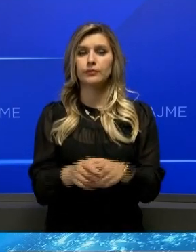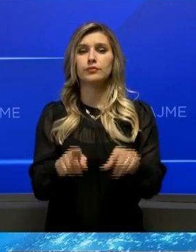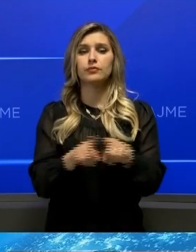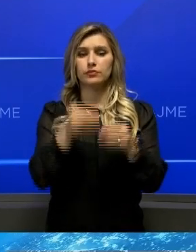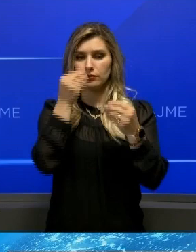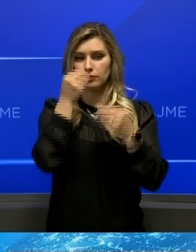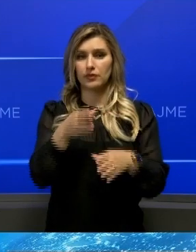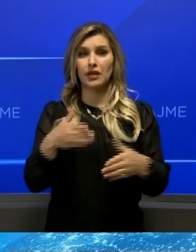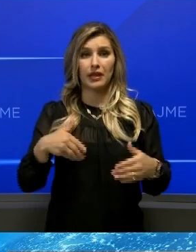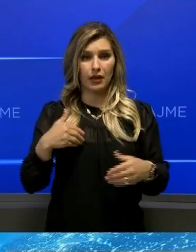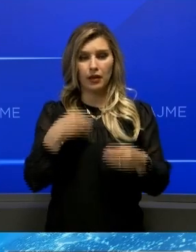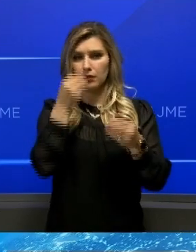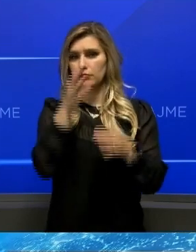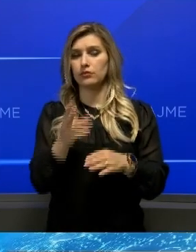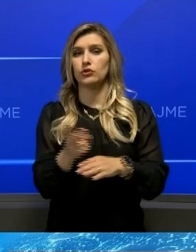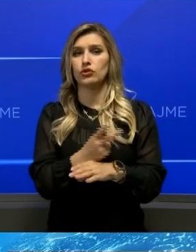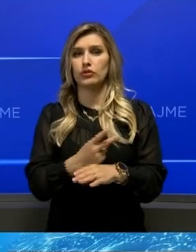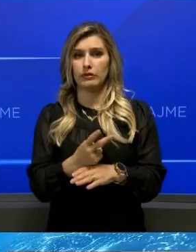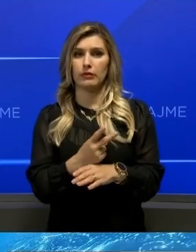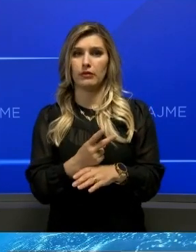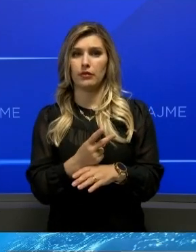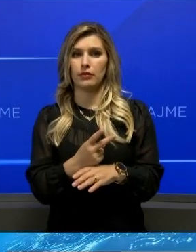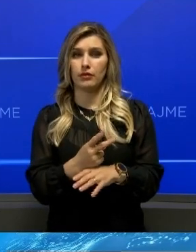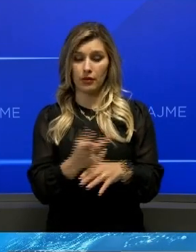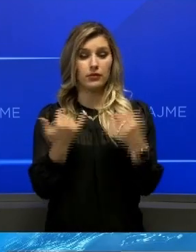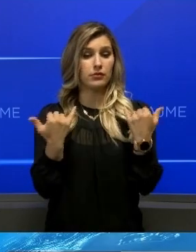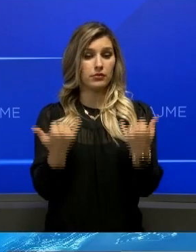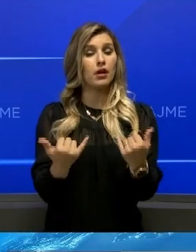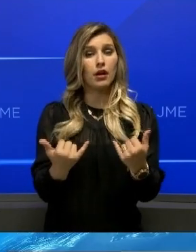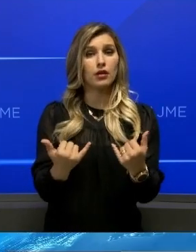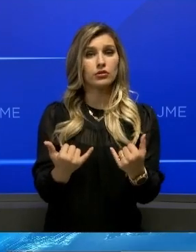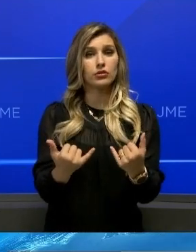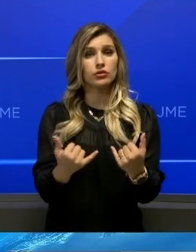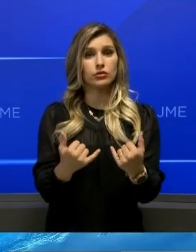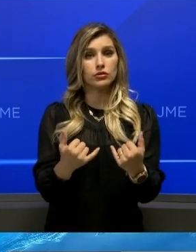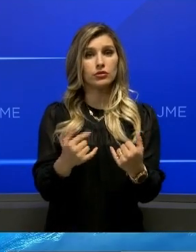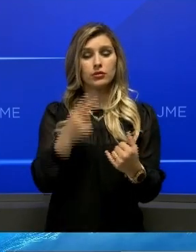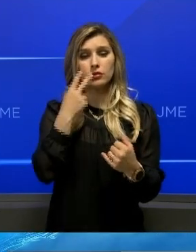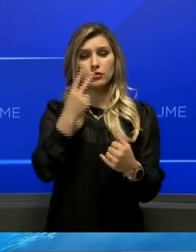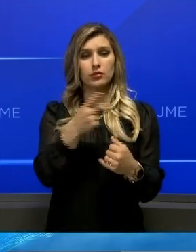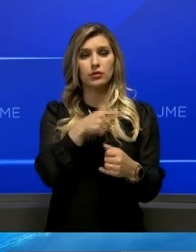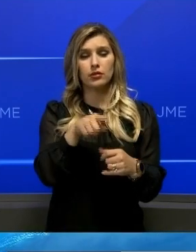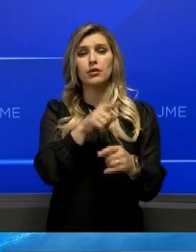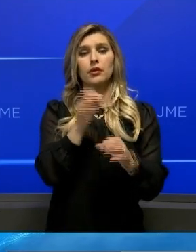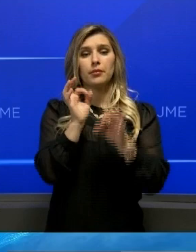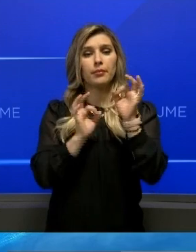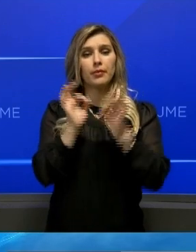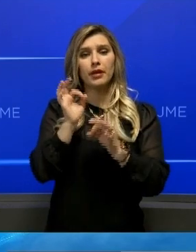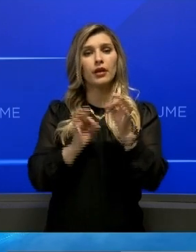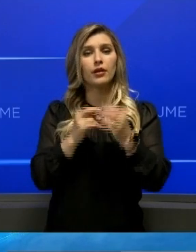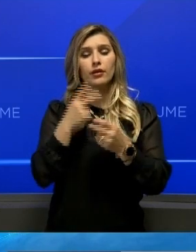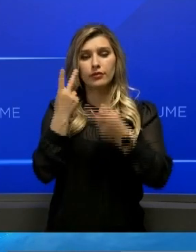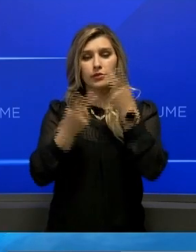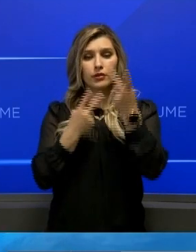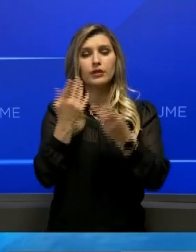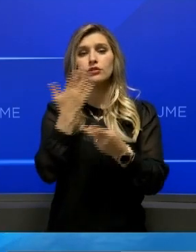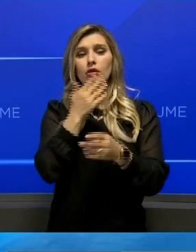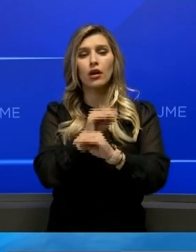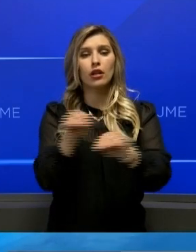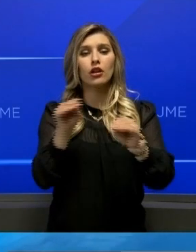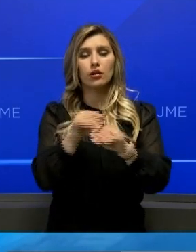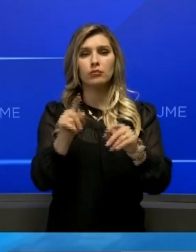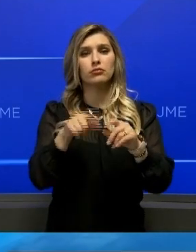evrave venin. Renja permanente në cilësi, në rangjimin dërkomtare të vlerësimit të sistemi të në